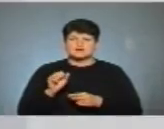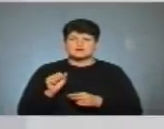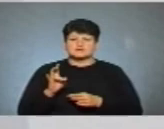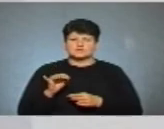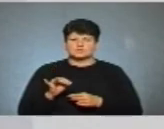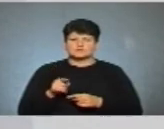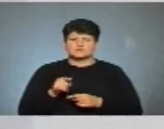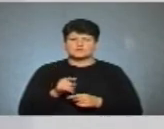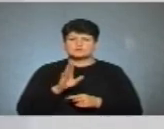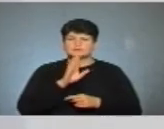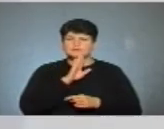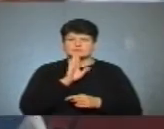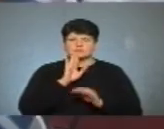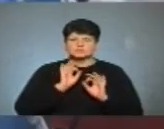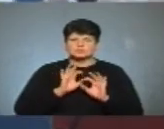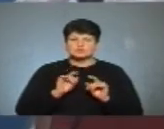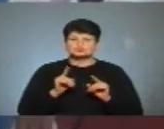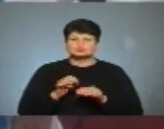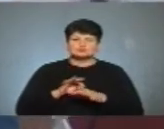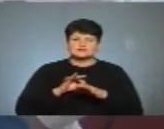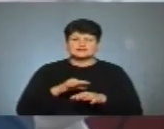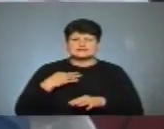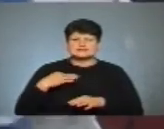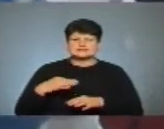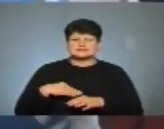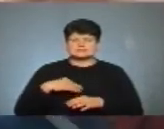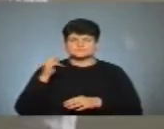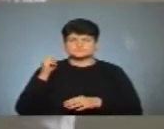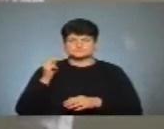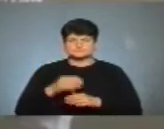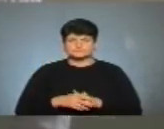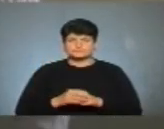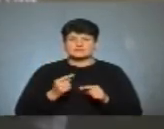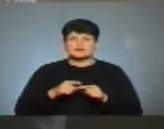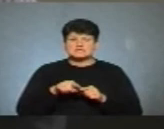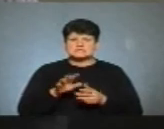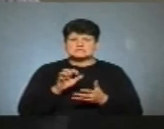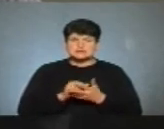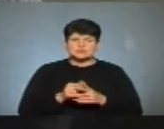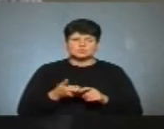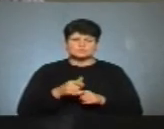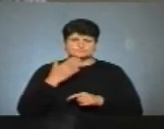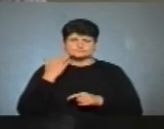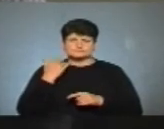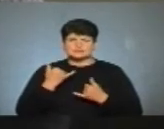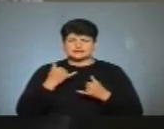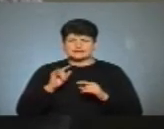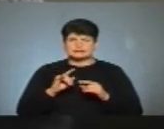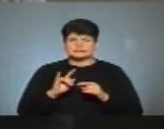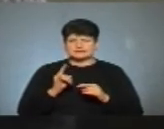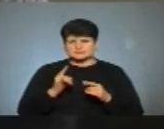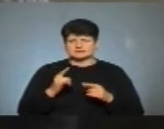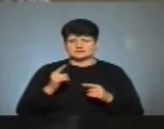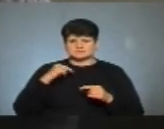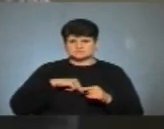хлопця Оксана Павелко розповідає, чому привела сина на заняття. Такі заняття дуже розвантажують дитину психологічно,